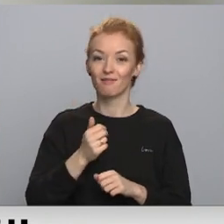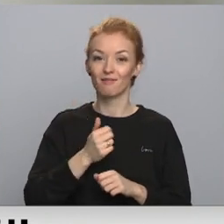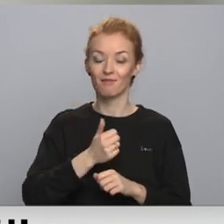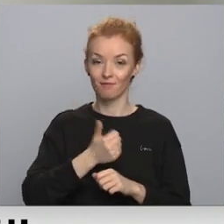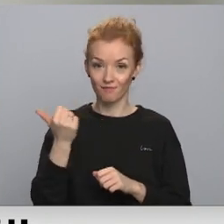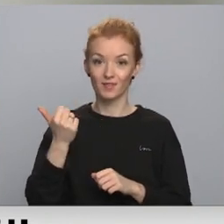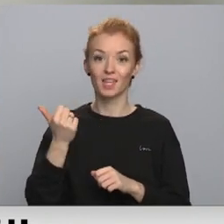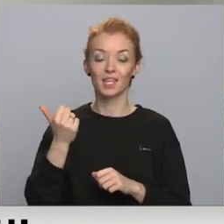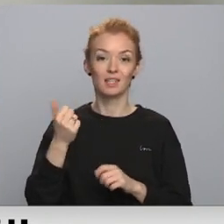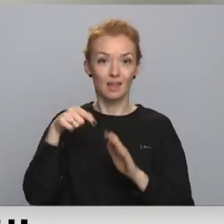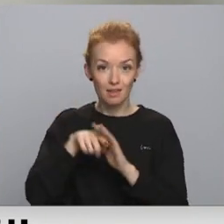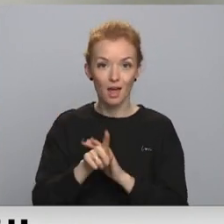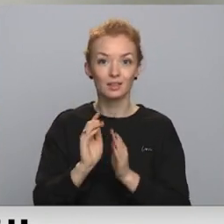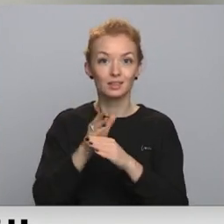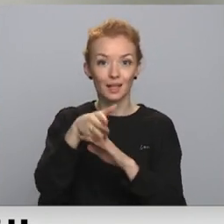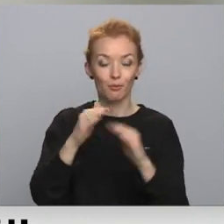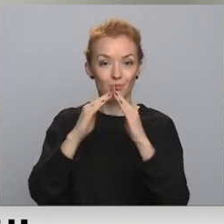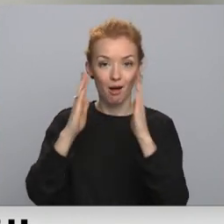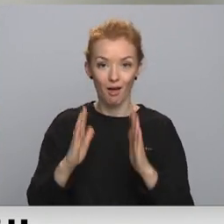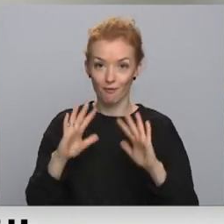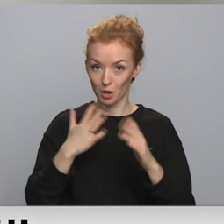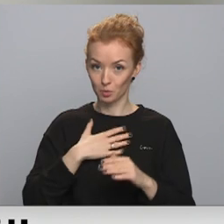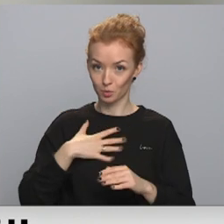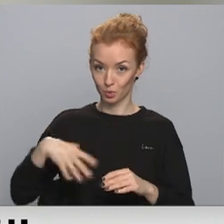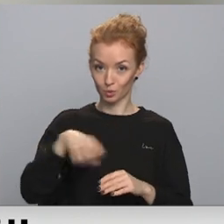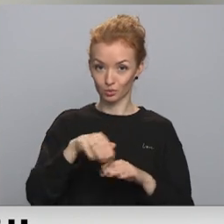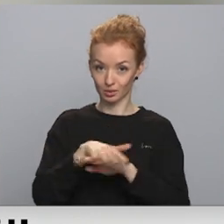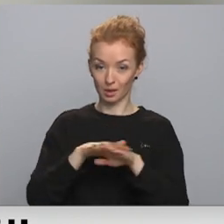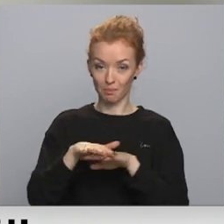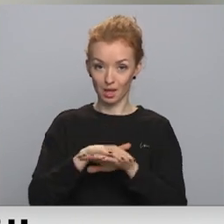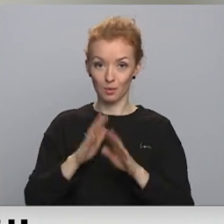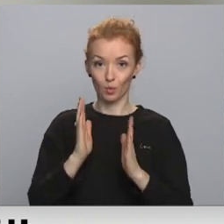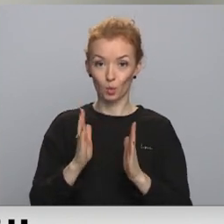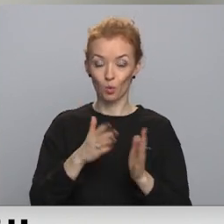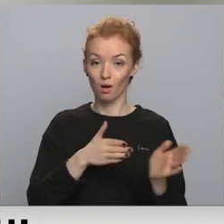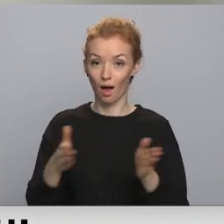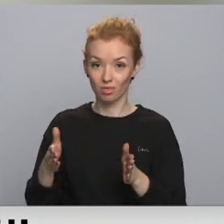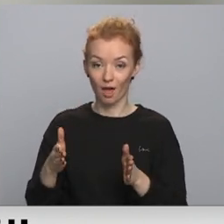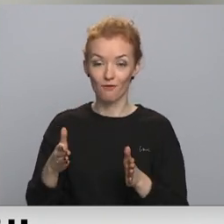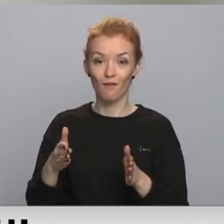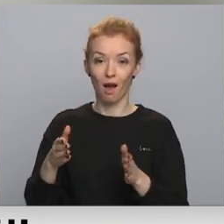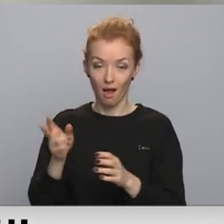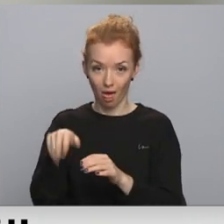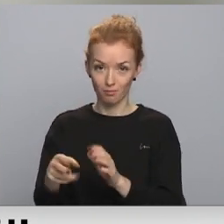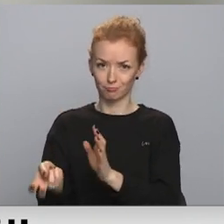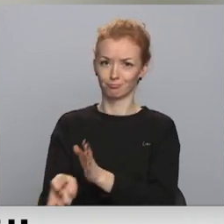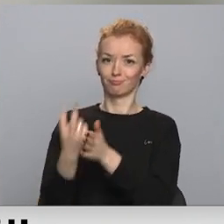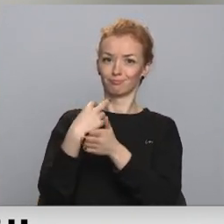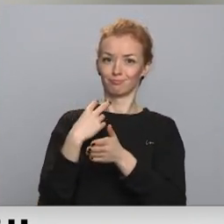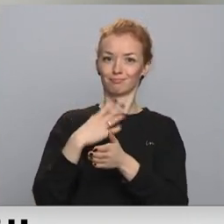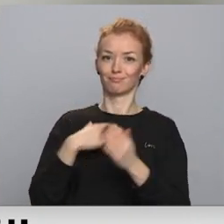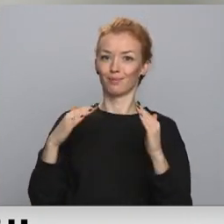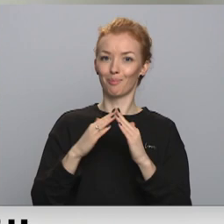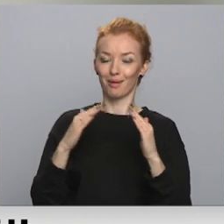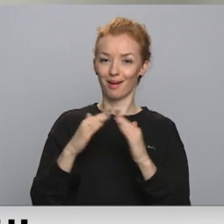taču nāk iekšā mājās. Es domāju, vai mūsu sabiedrība šobrīd būtu gatava tām ielaist šādus